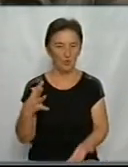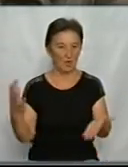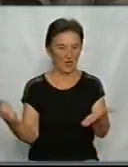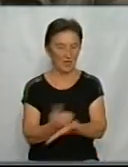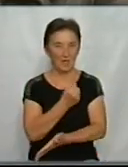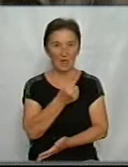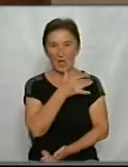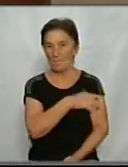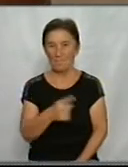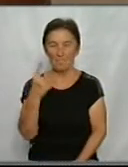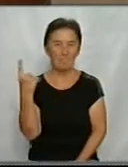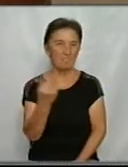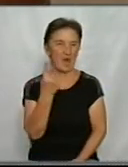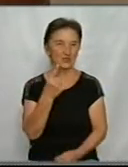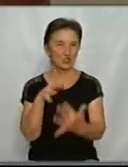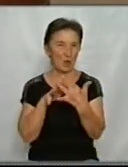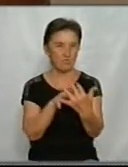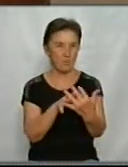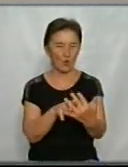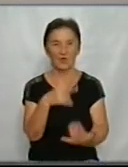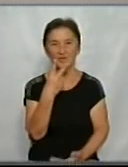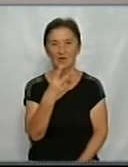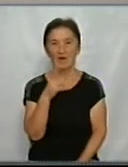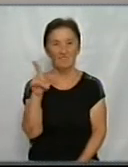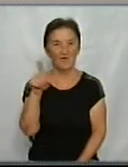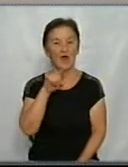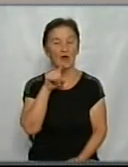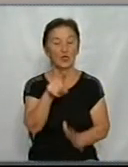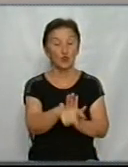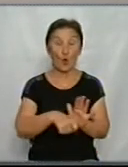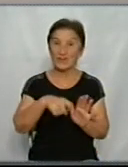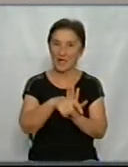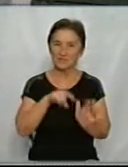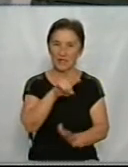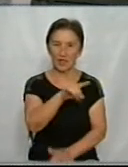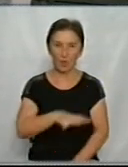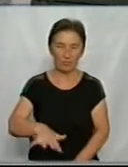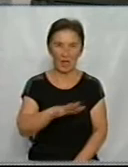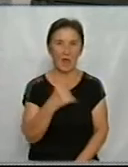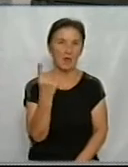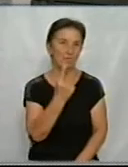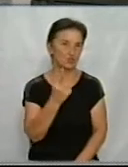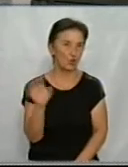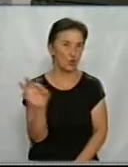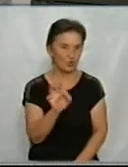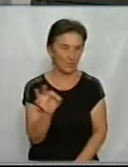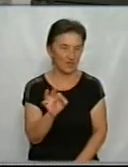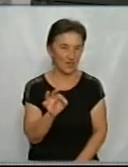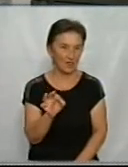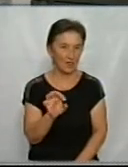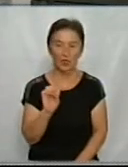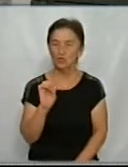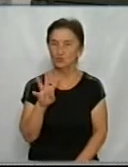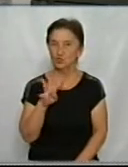під час першого бою в Донецькому аеропорті 26 травня. І один вже 1 жовтня 2014